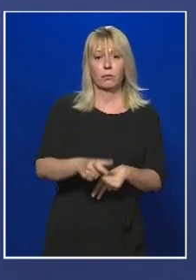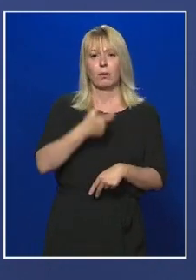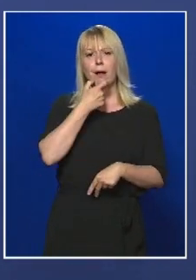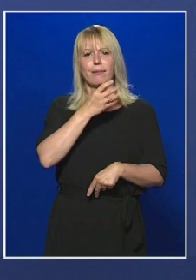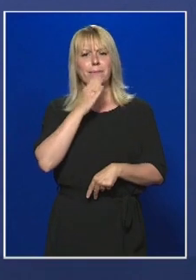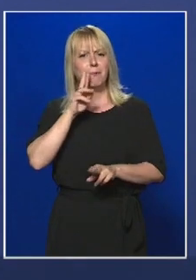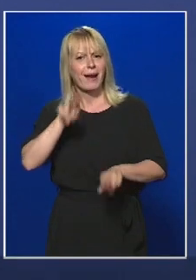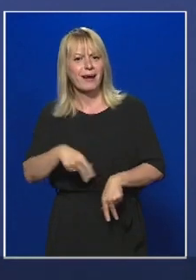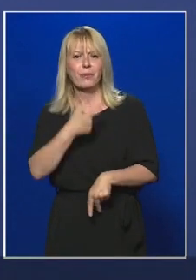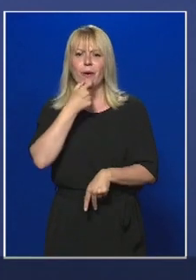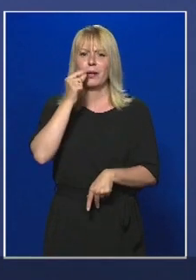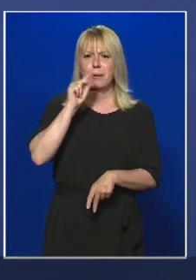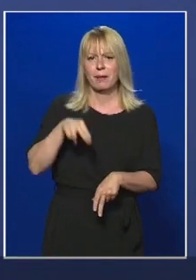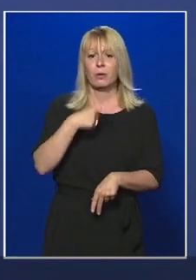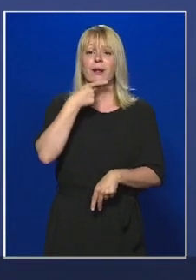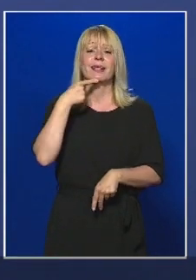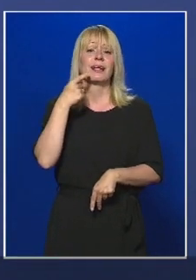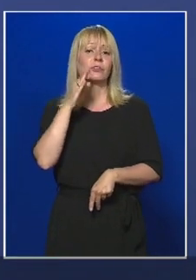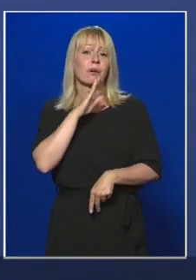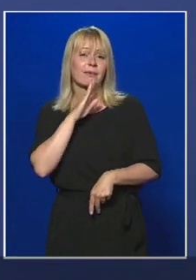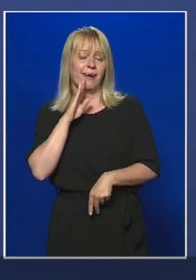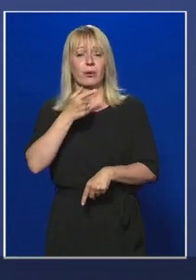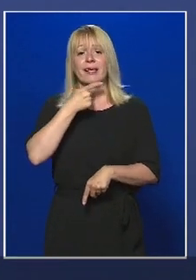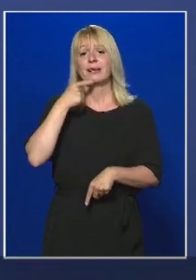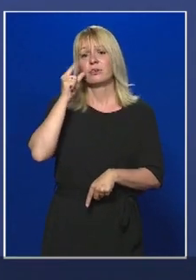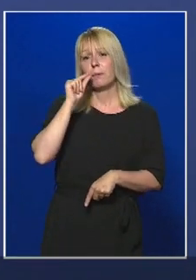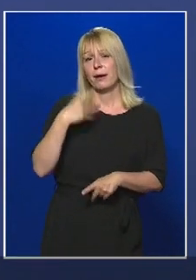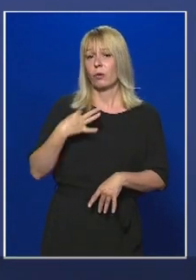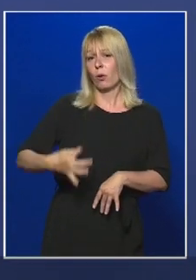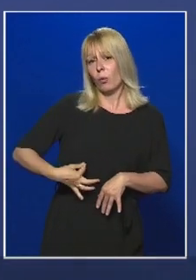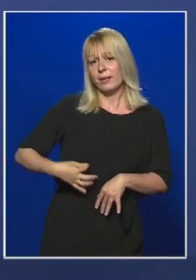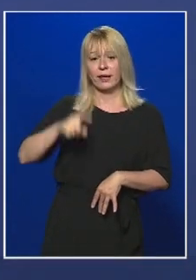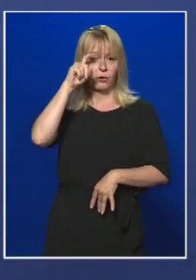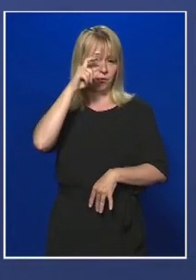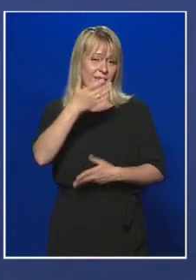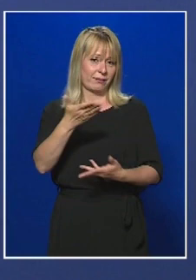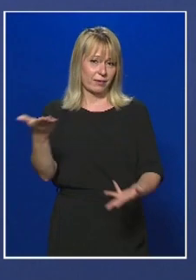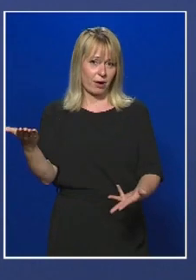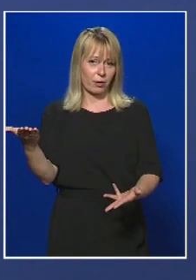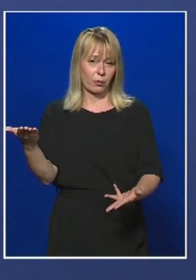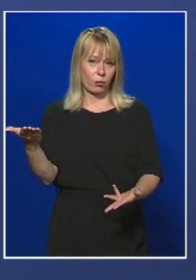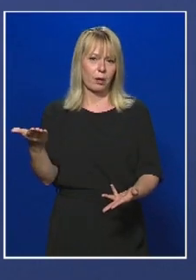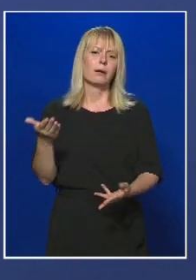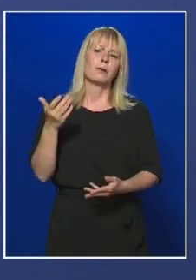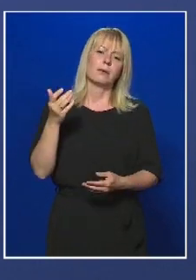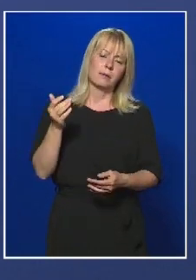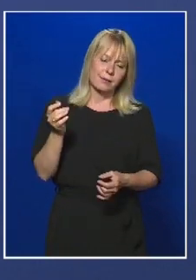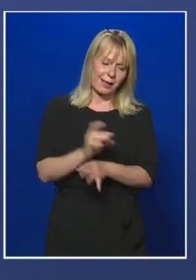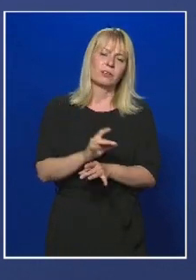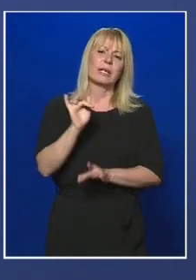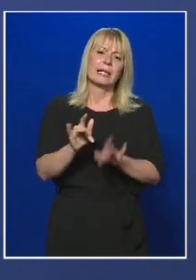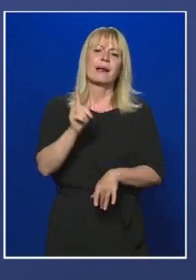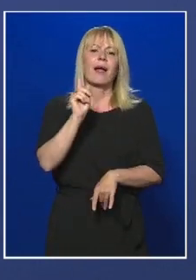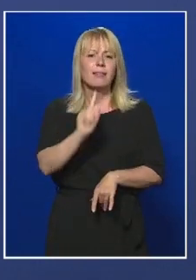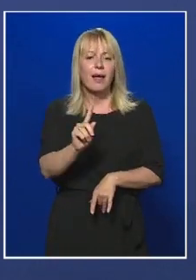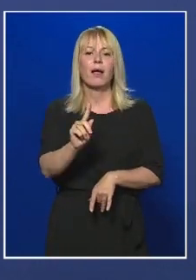nagypapákról, édesanyákról, édesapákról, hölgyekről és férfiakról, és szerencsére ritkán olyan gyerekbetegekről,